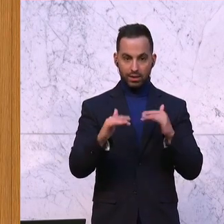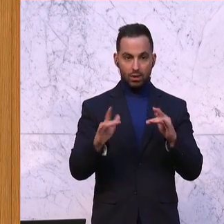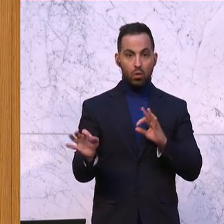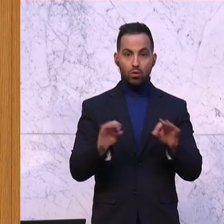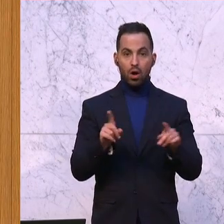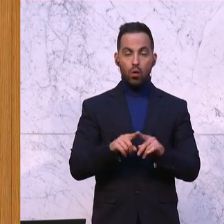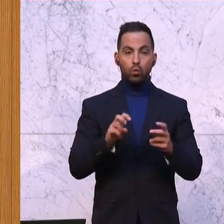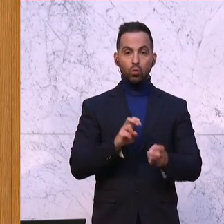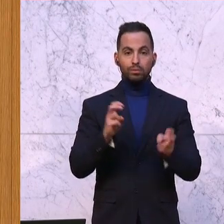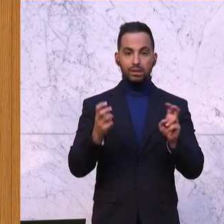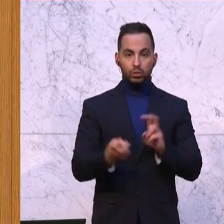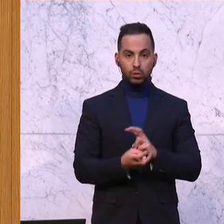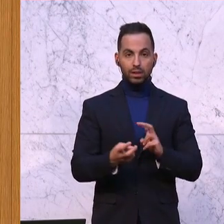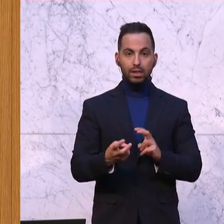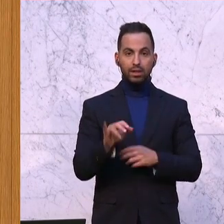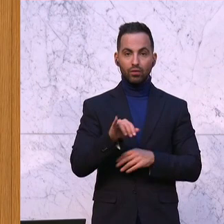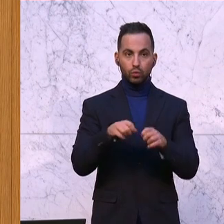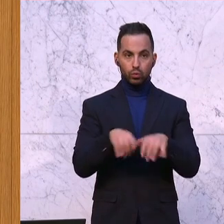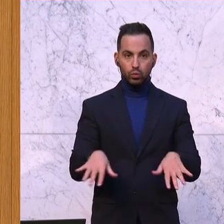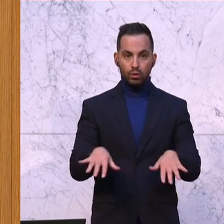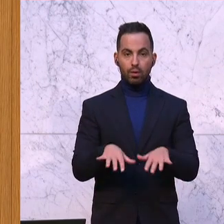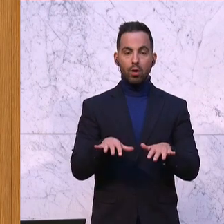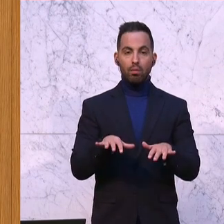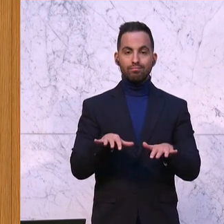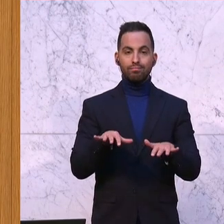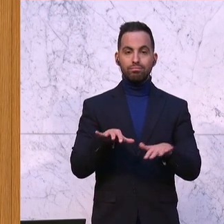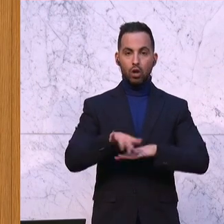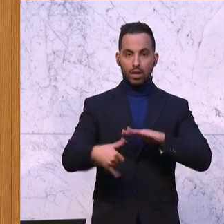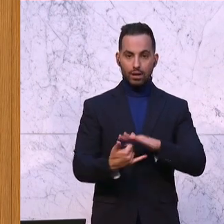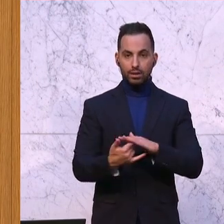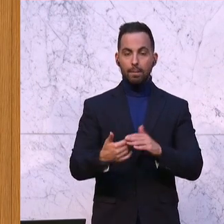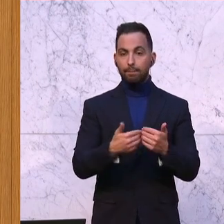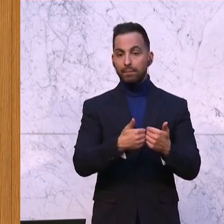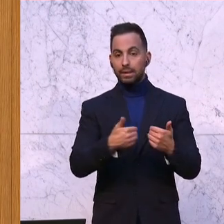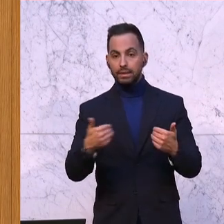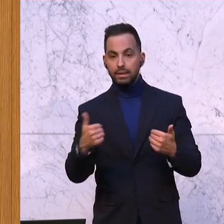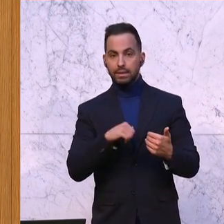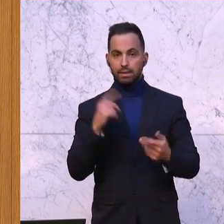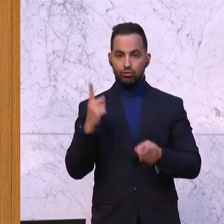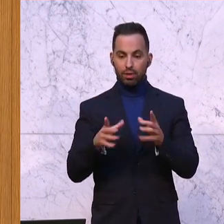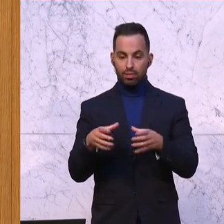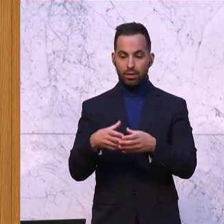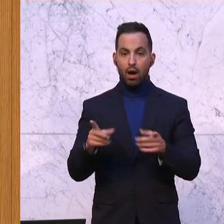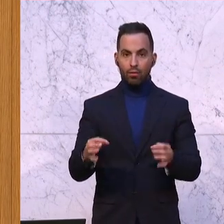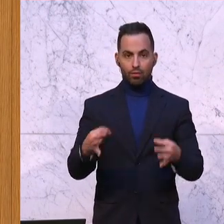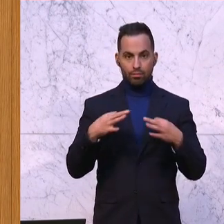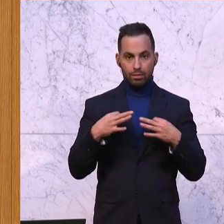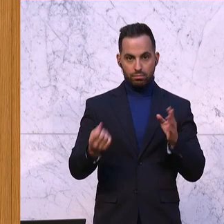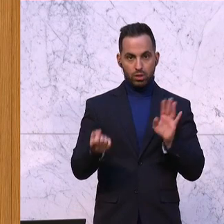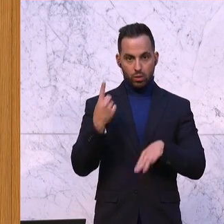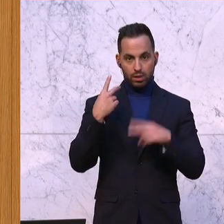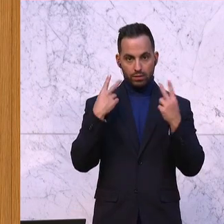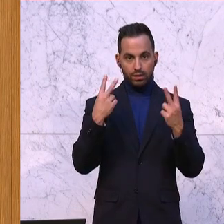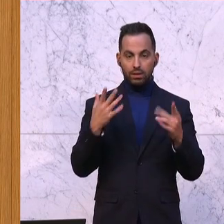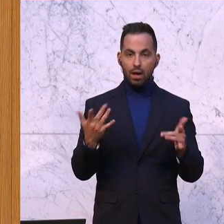Umsetzung von Infrastrukturprojekten Richtung Autarkie eine Rolle spielen, sondern auch, und das ist mir besonders wichtig,